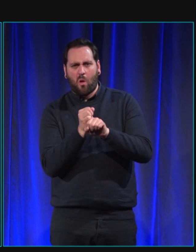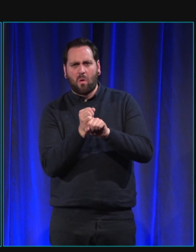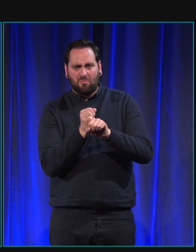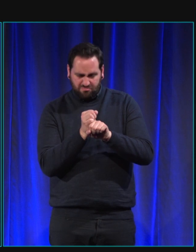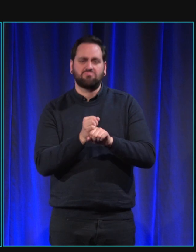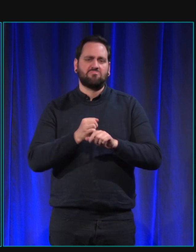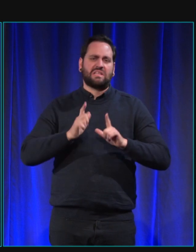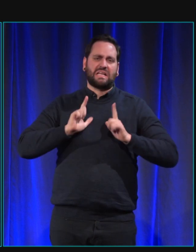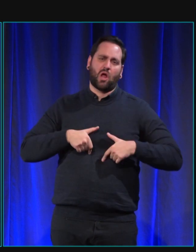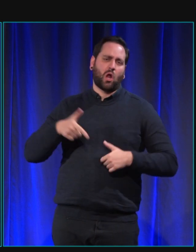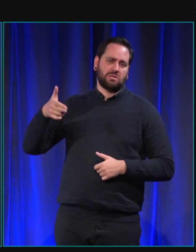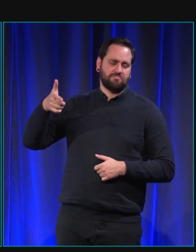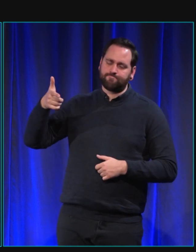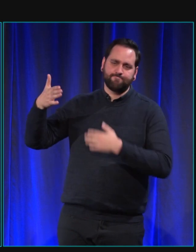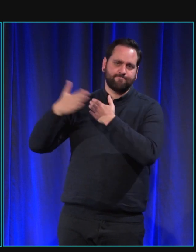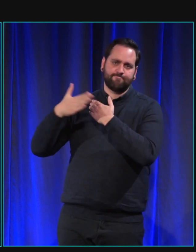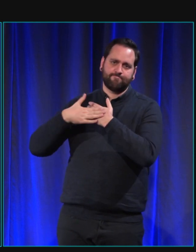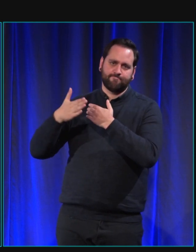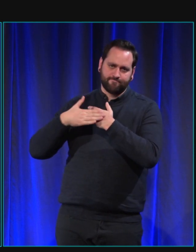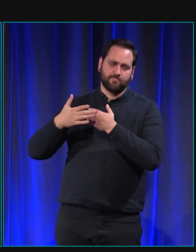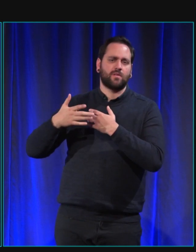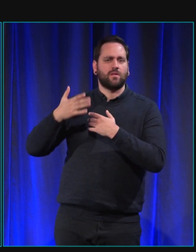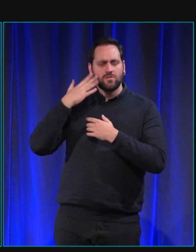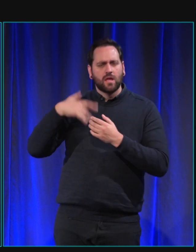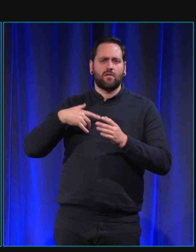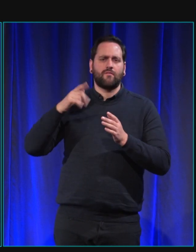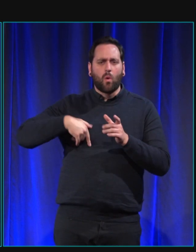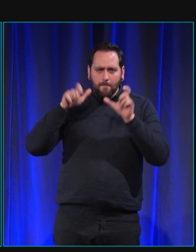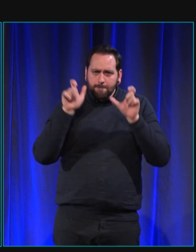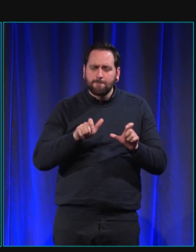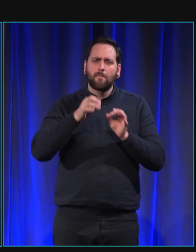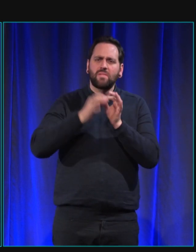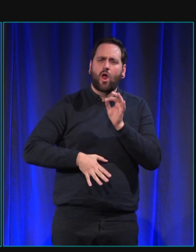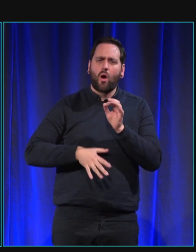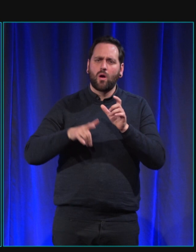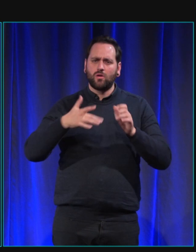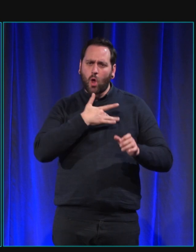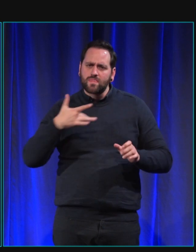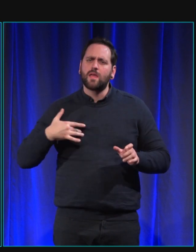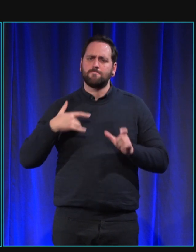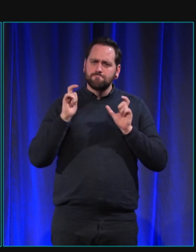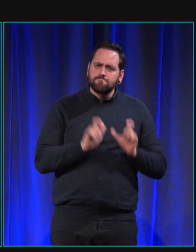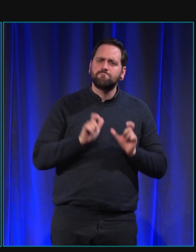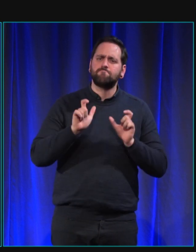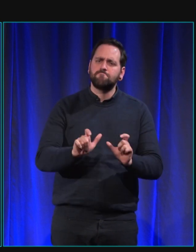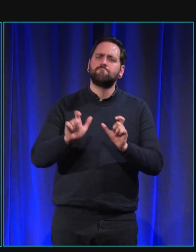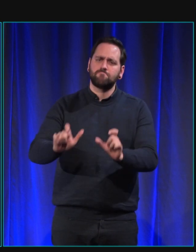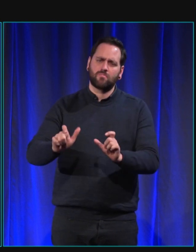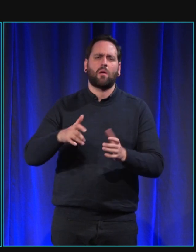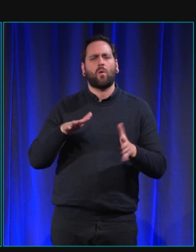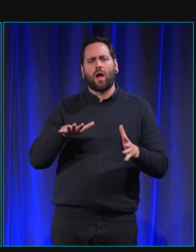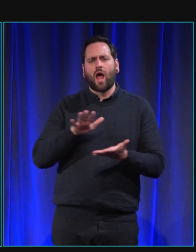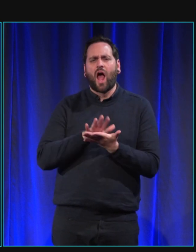on va lui faire faire un bilan gériatrique parce qu'on fait un bilan pour voir l'état de santé de notre chien arrivé vers 8-9 ans